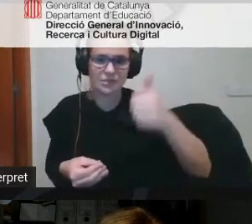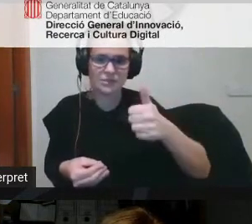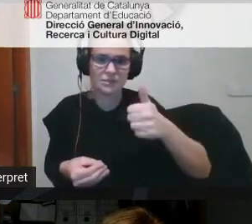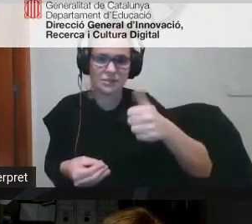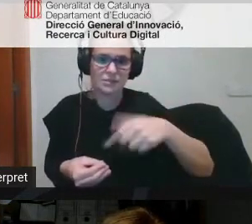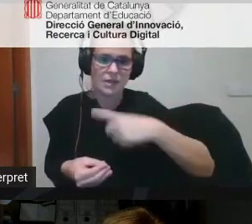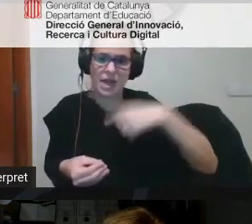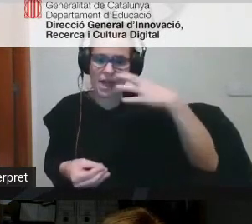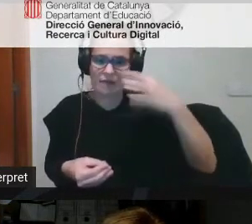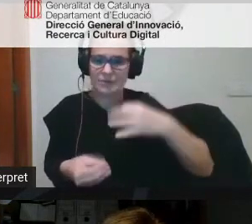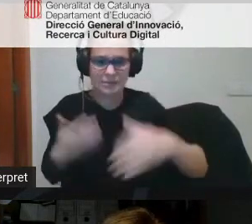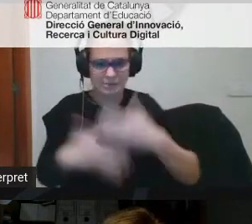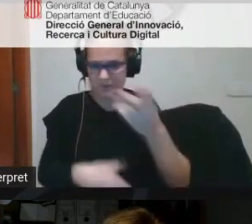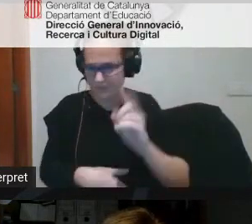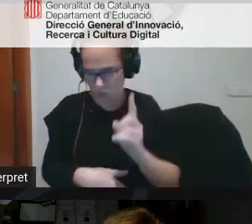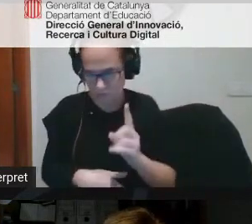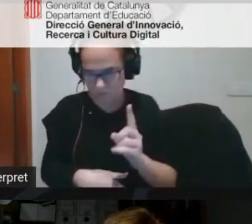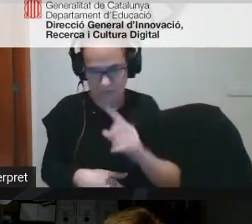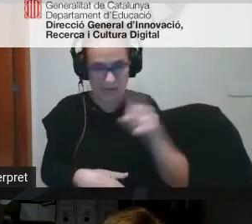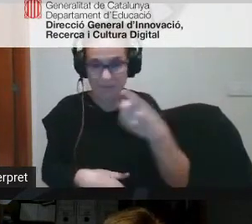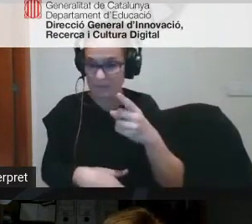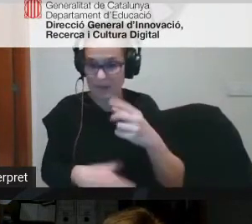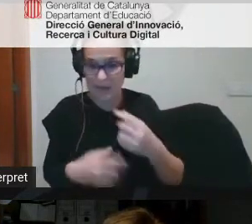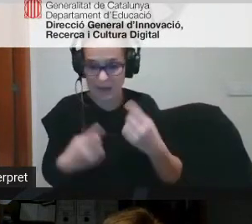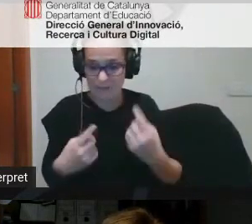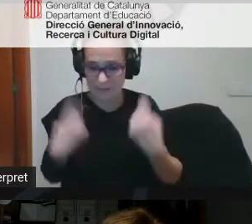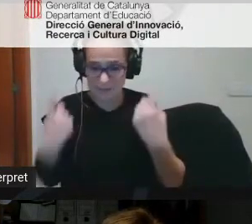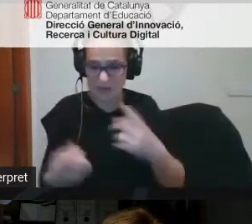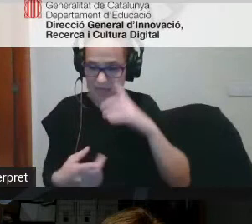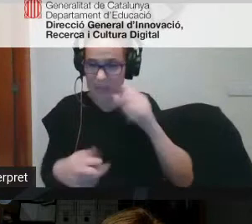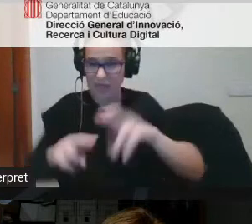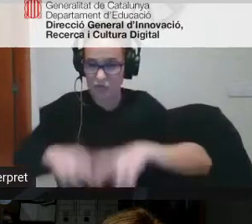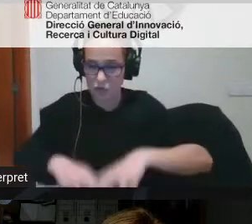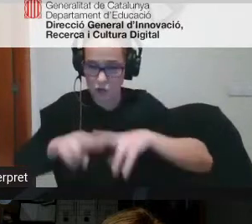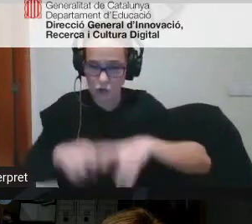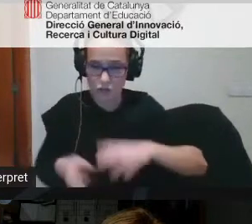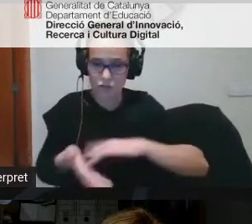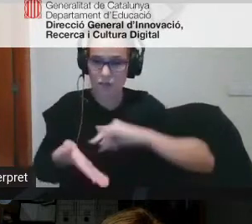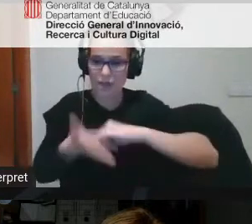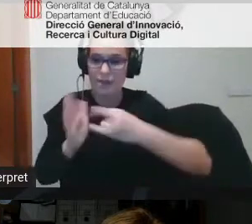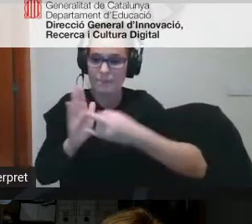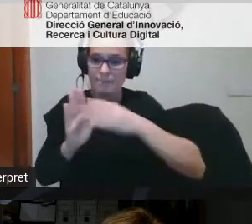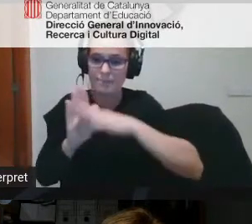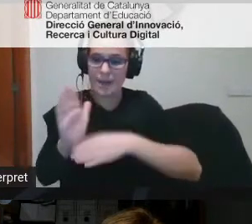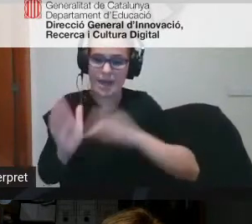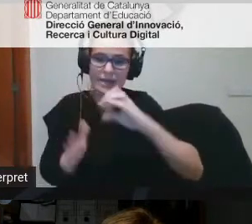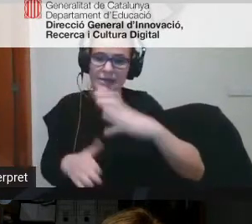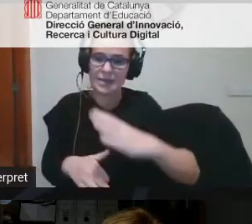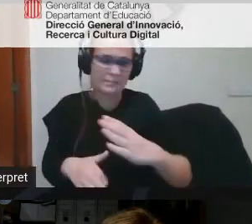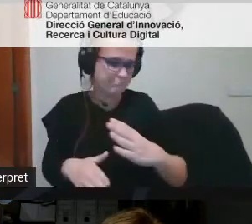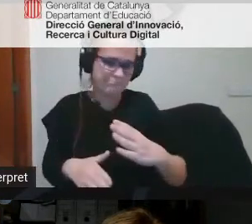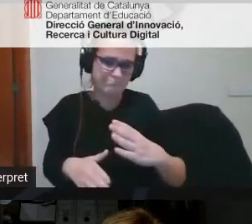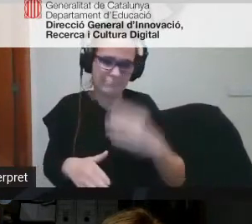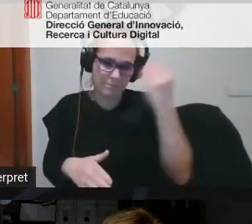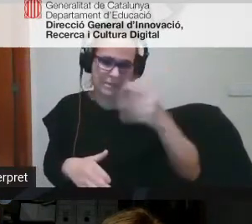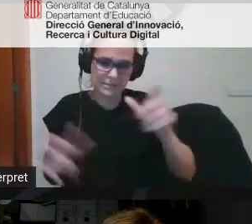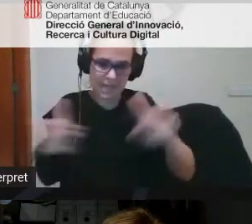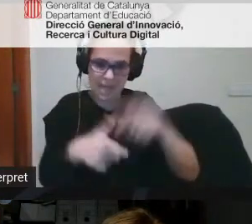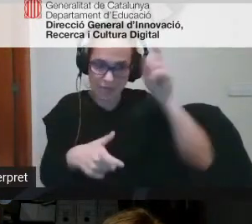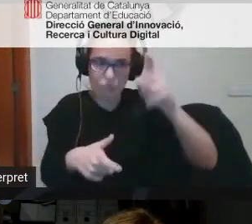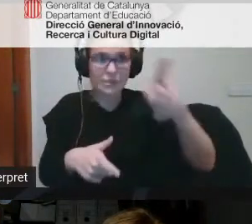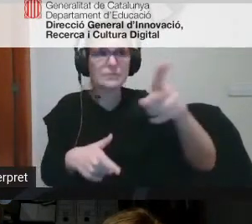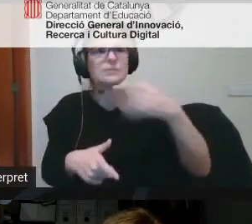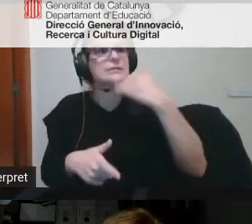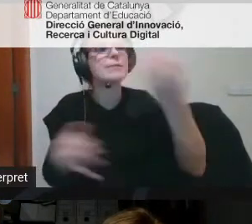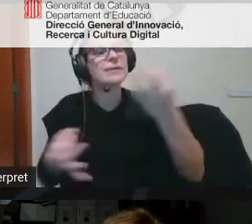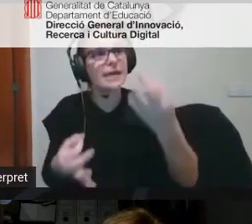veritat és que al principi no la primera vegada quan vam fer la diagnosi quan vam fer el platac vam pensar més en el docent en què sabia